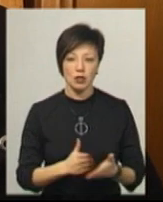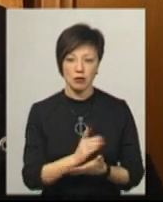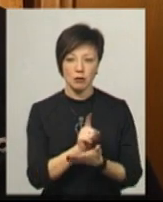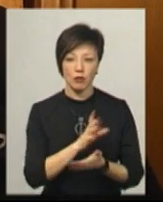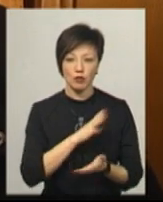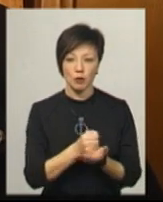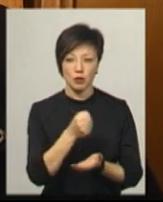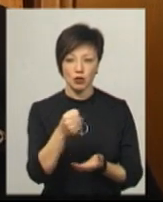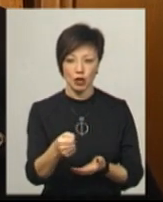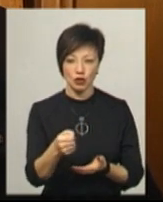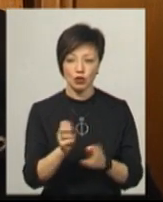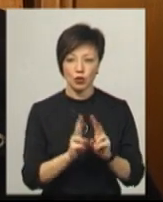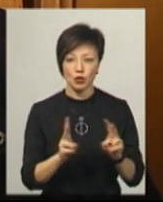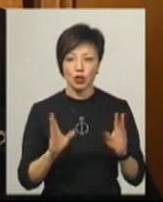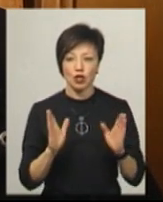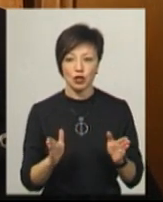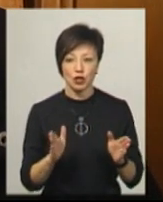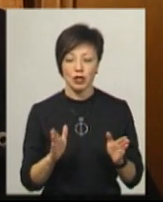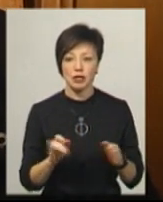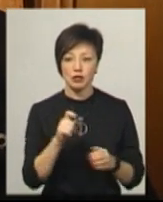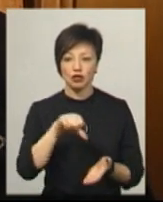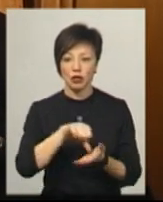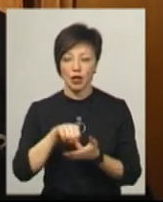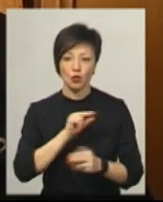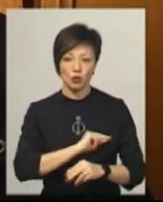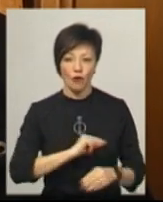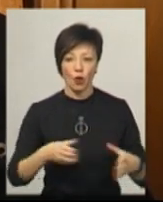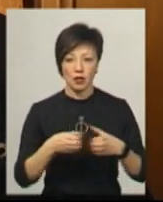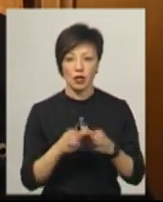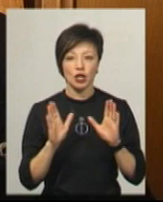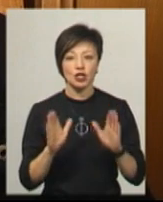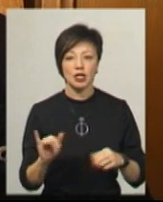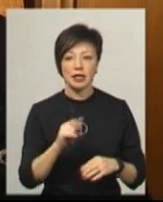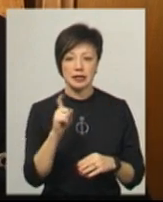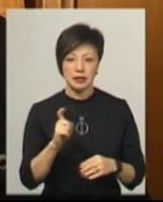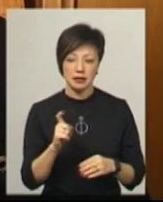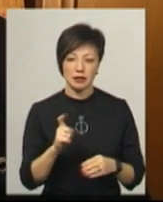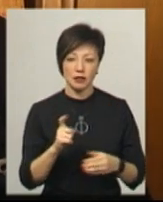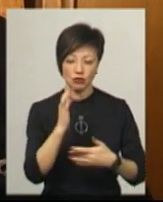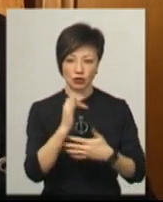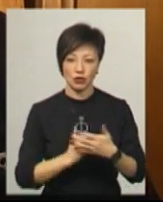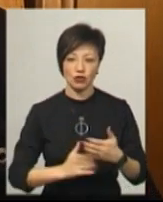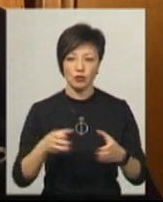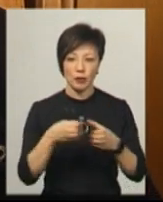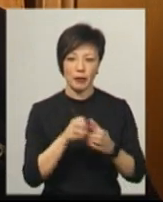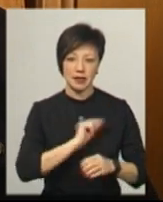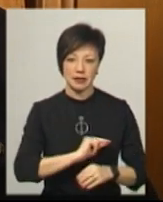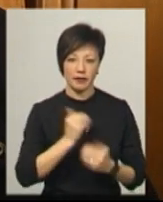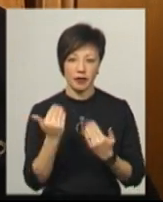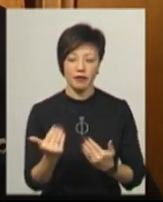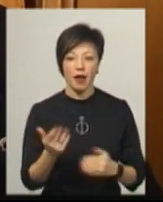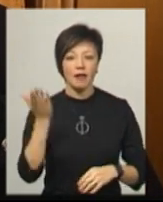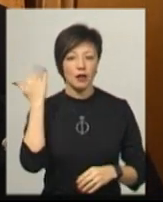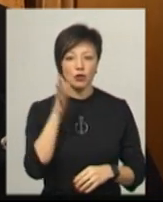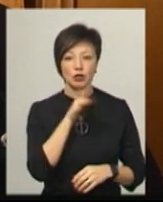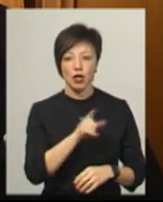бути хтось призначений лише із членів трудового колективу, лише із штатного розпису колективу. На